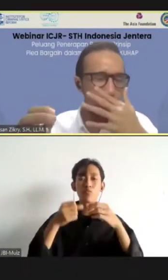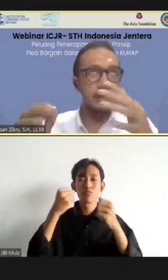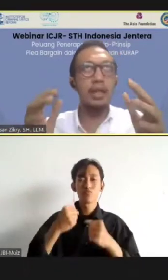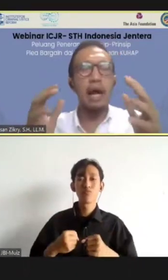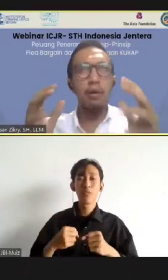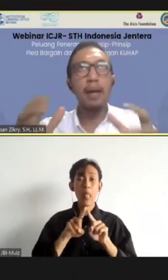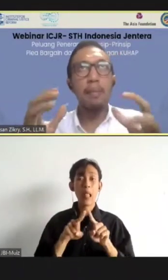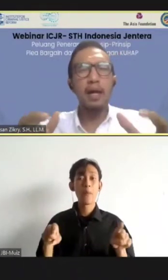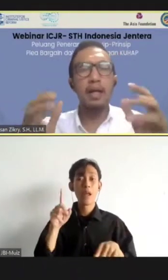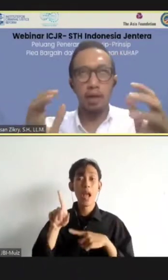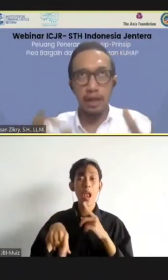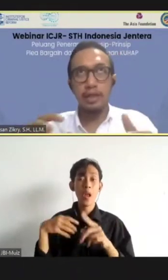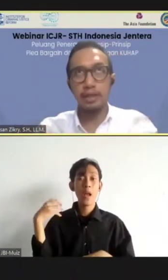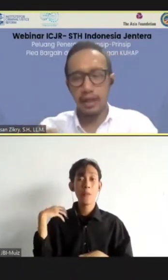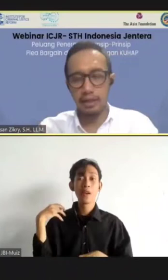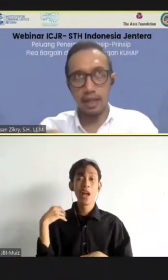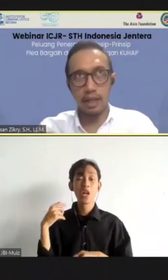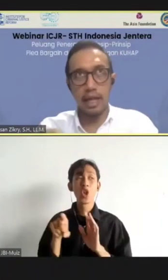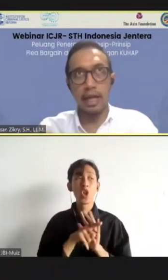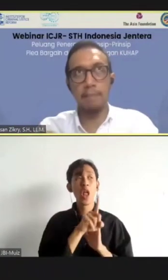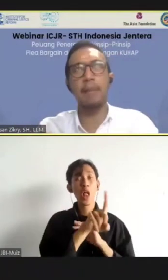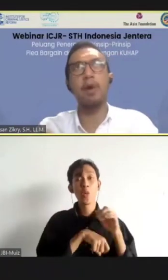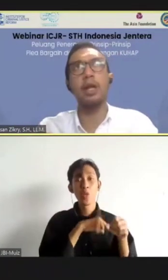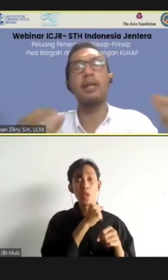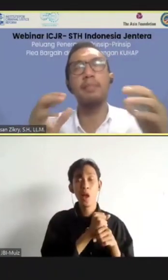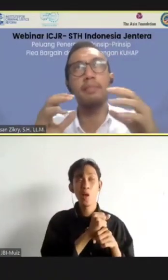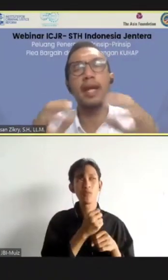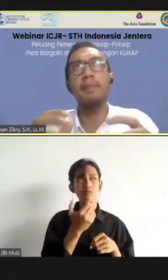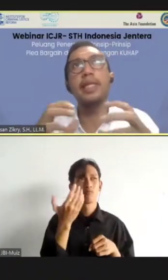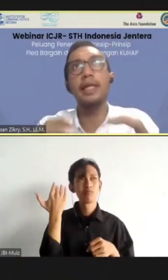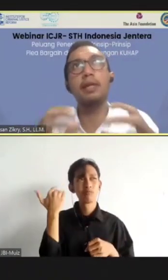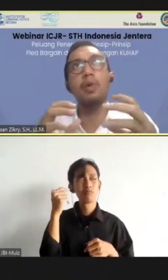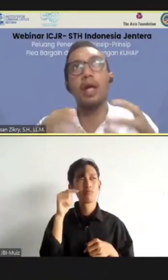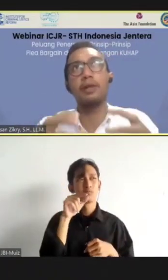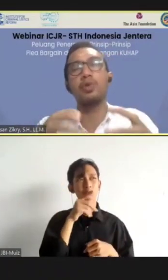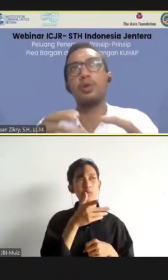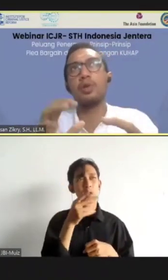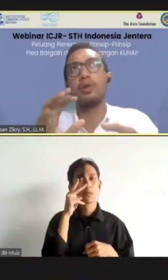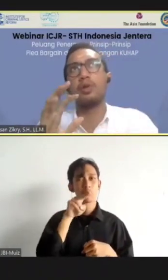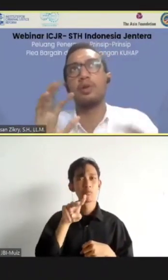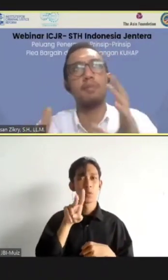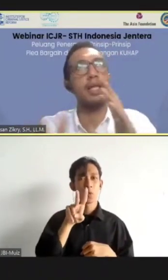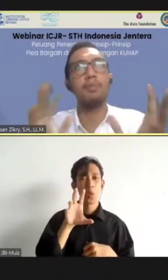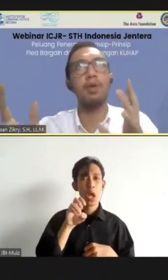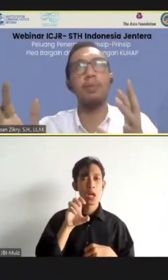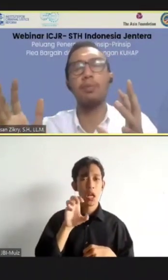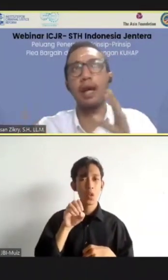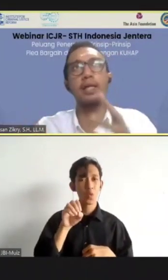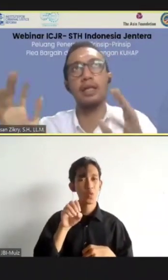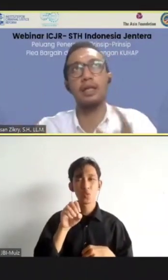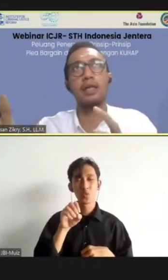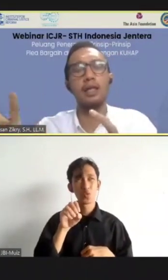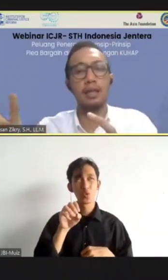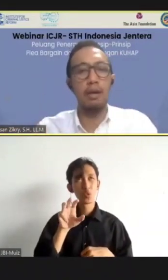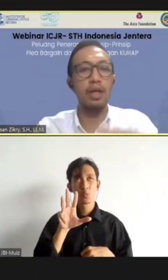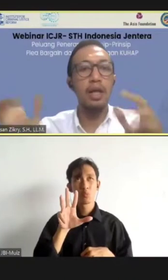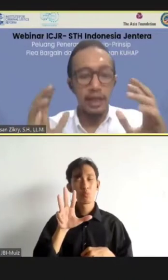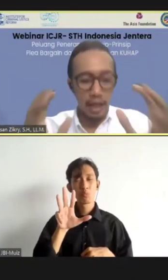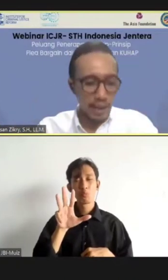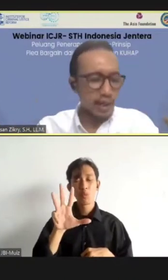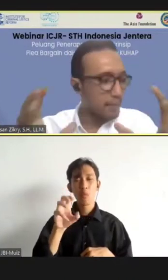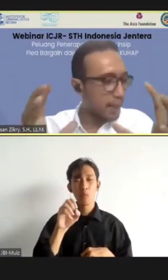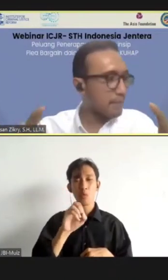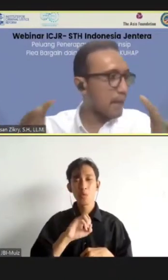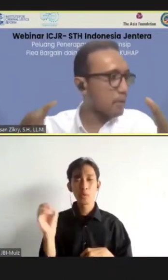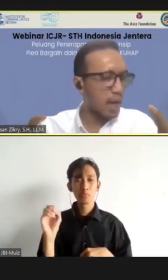itu, setahun memang, kalau tadi saya dari Laptah Polri, mereka menyidik 290 ribu perkara setahun.